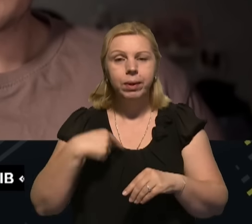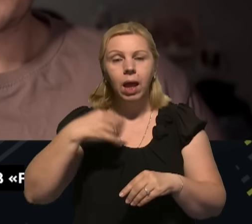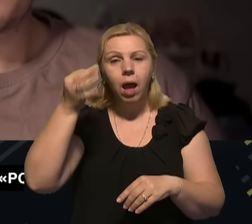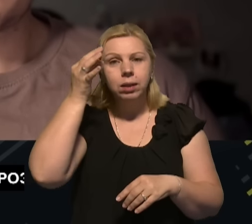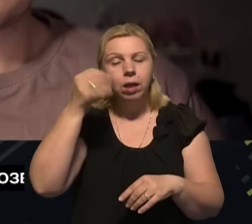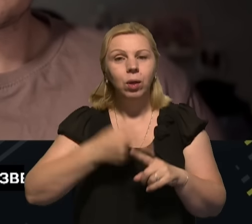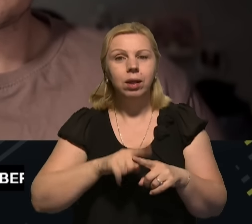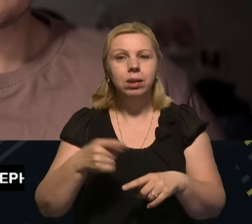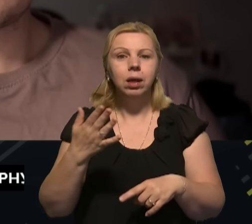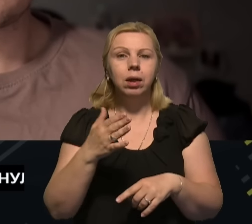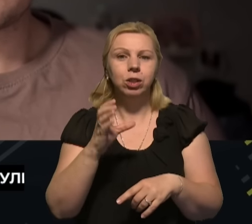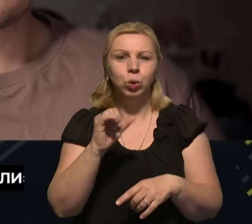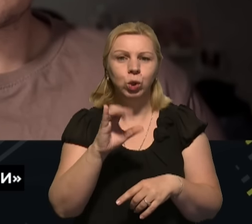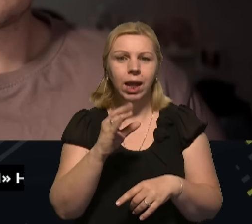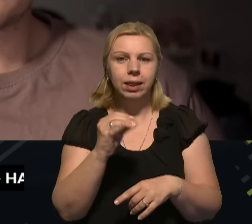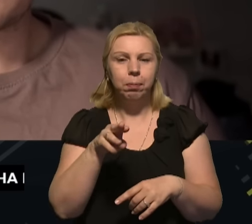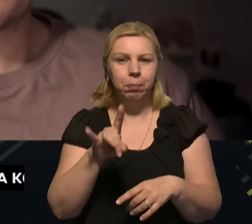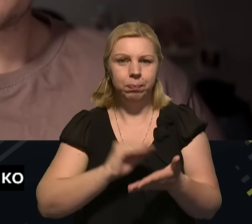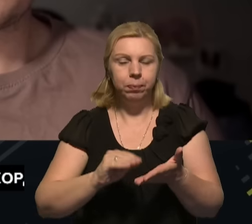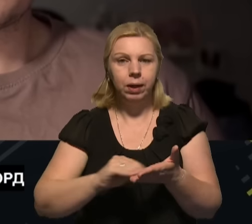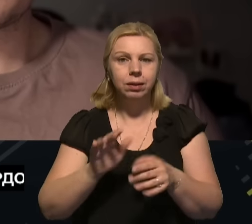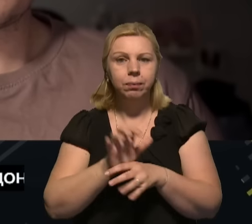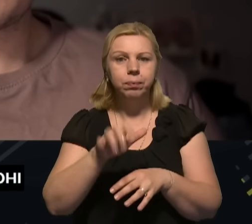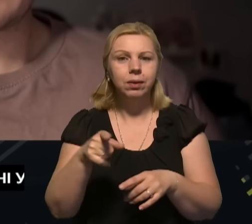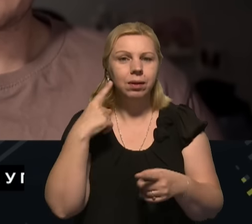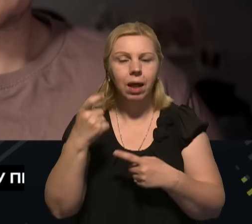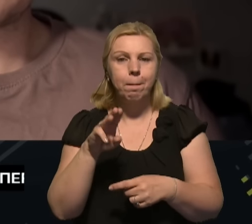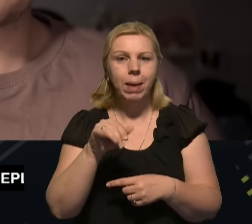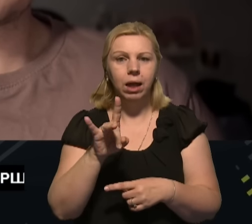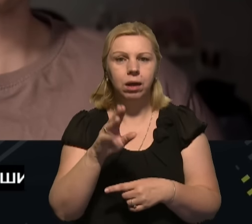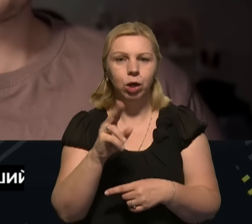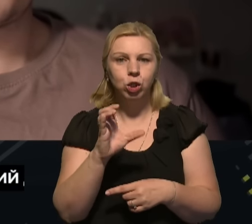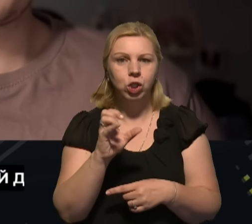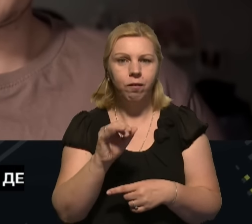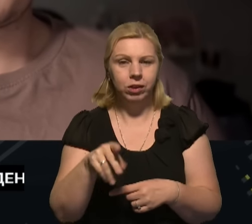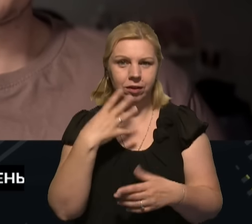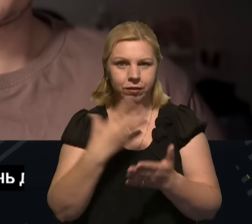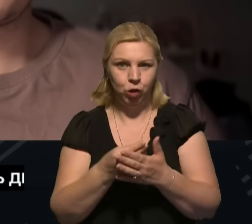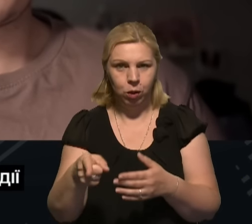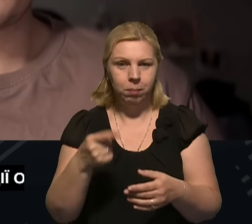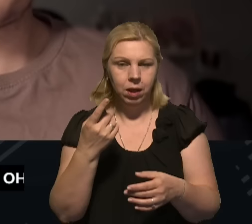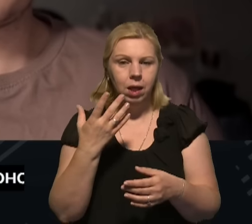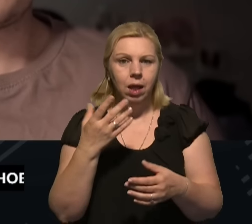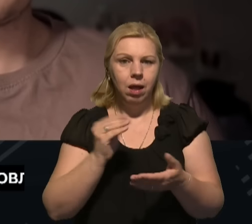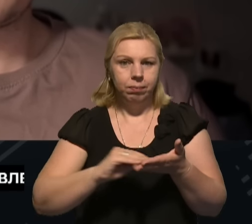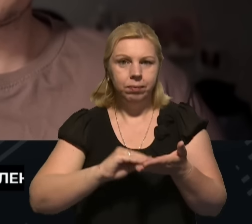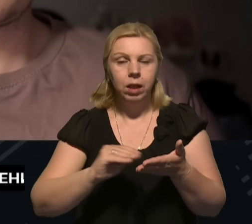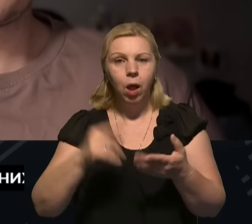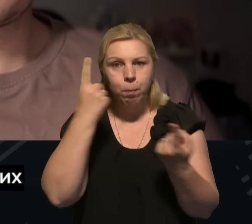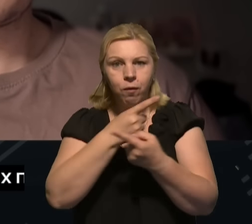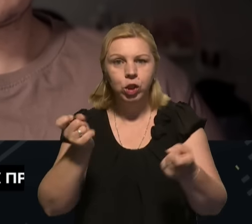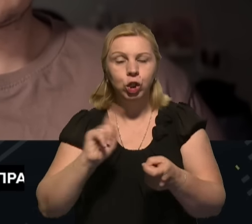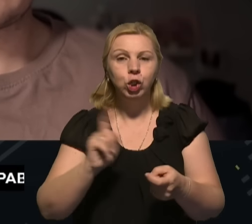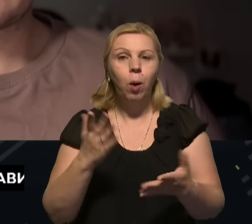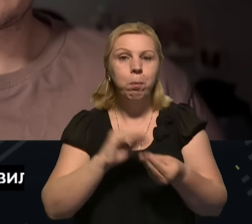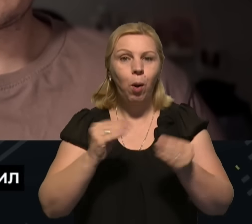що півгодини тому Associated Press писали з посиланням на компанію Microsoft. Вони, в свою чергу, у своєму прес-релізі повідомили, що